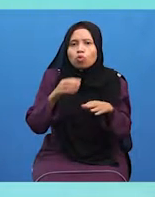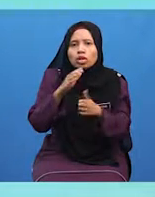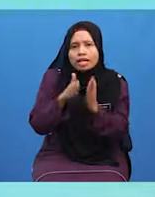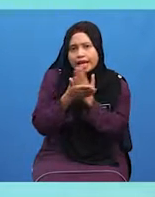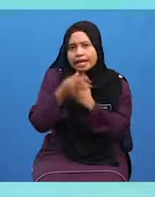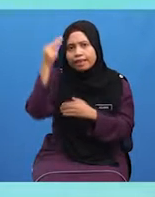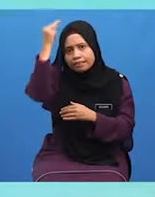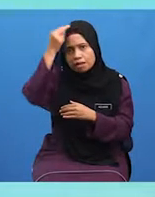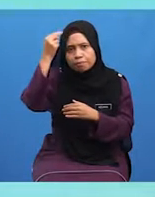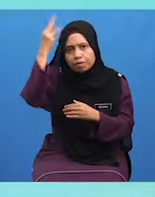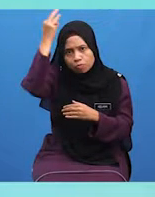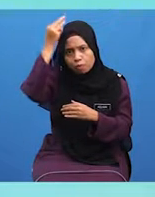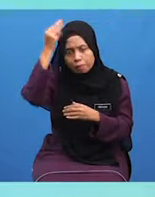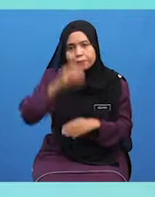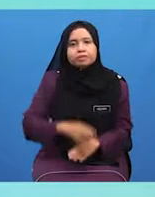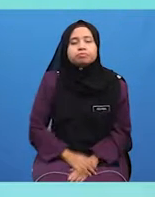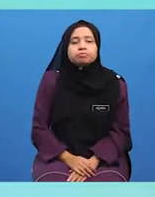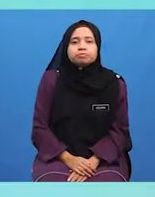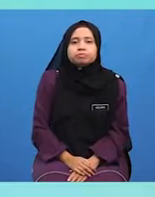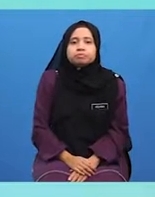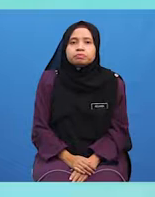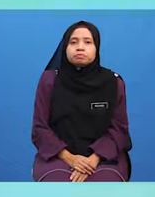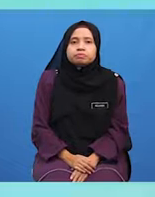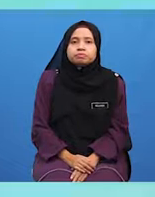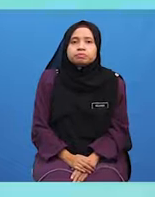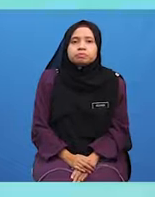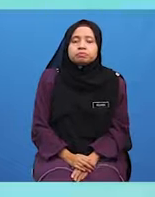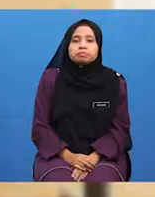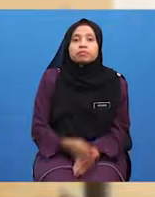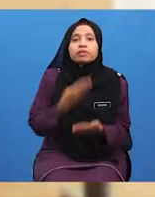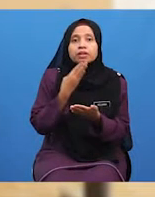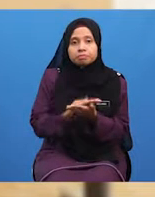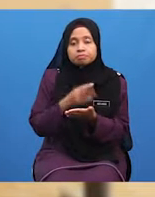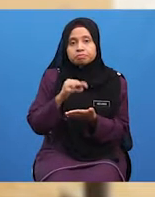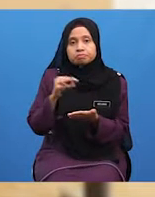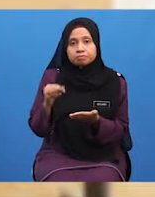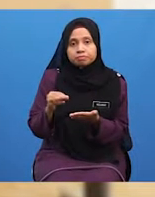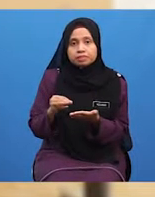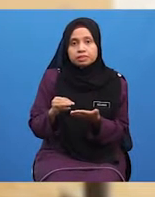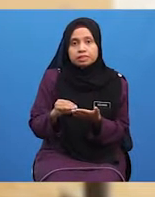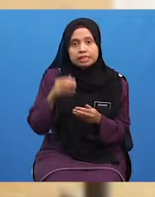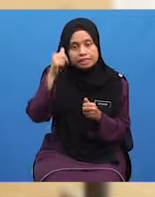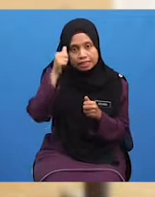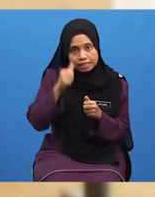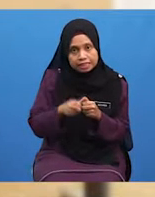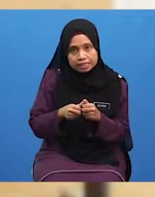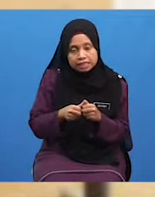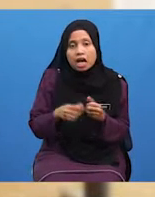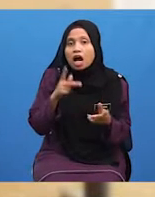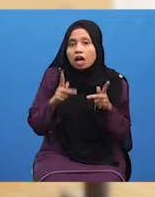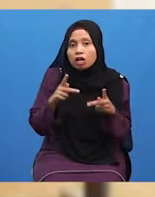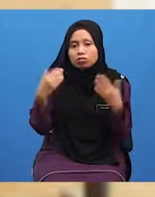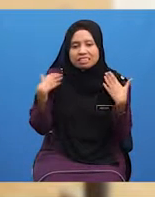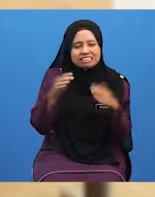Nabi Kita Nabi Muhammad S.A.W. Baiklah Murid-murid Ingat